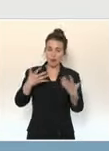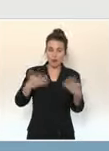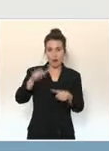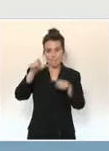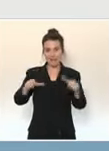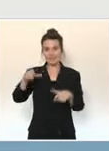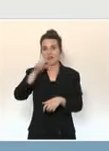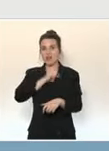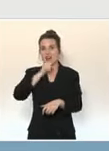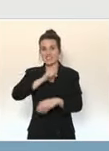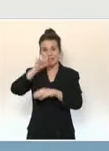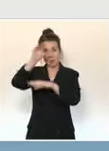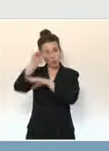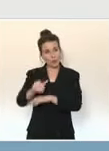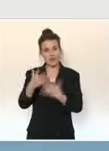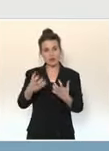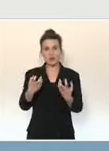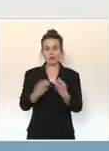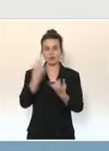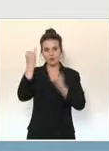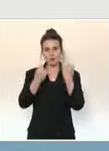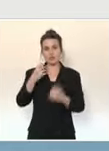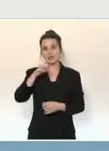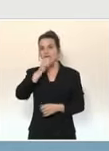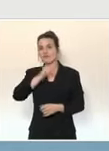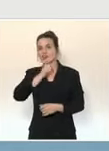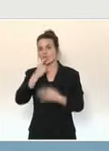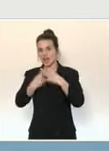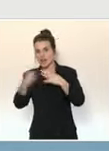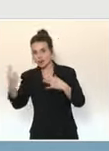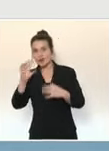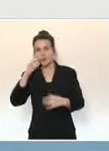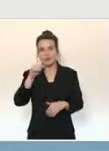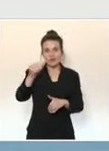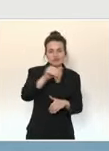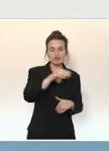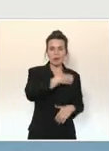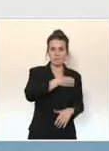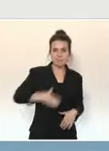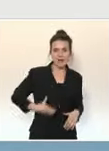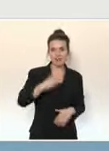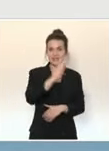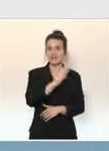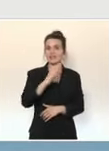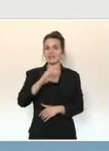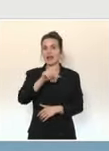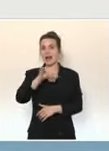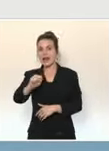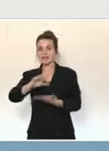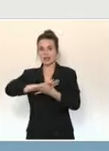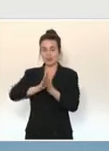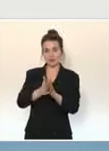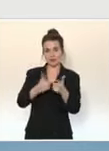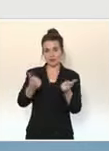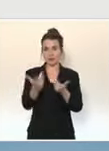isolées pour savoir comment faire et c'est pourquoi nous avons mobilisé les maires, les CCAS, les associations pour ce qu'on appelle des démarches d